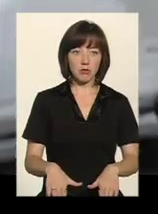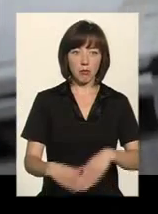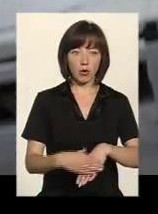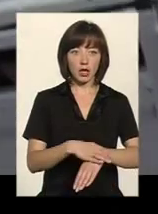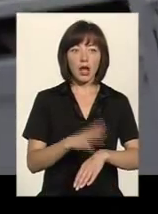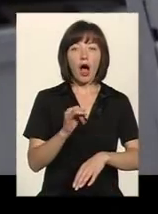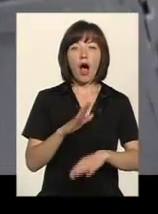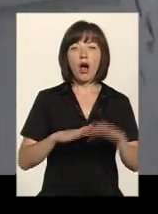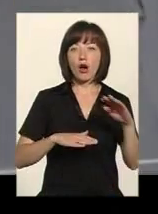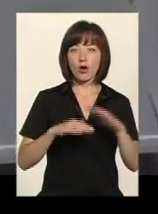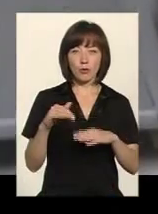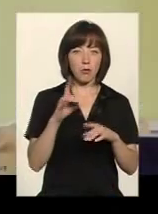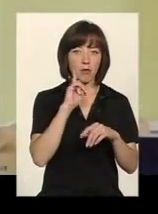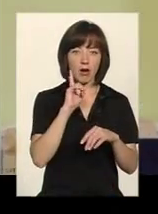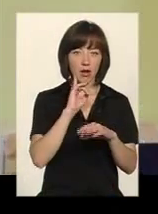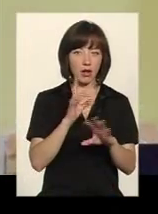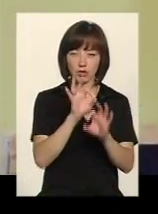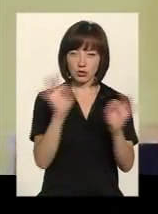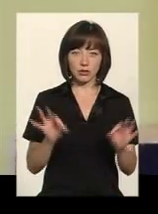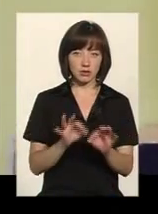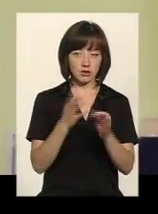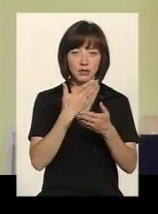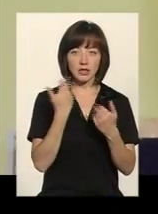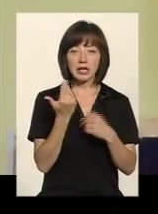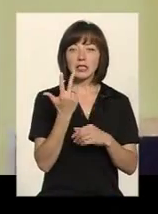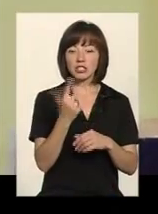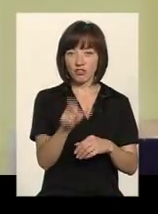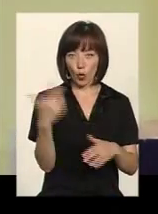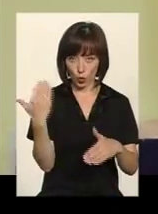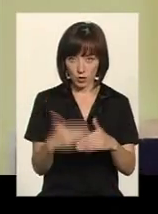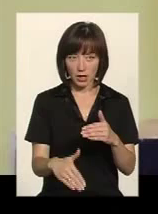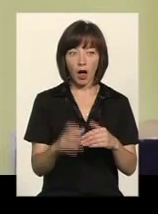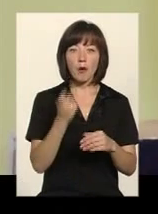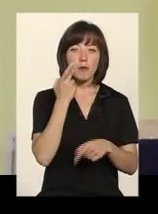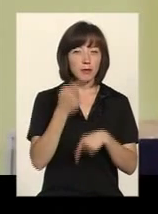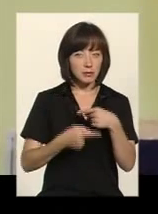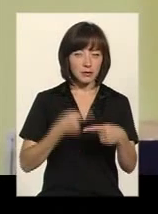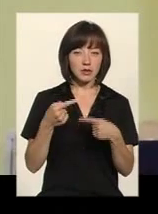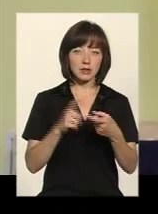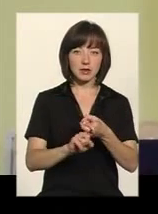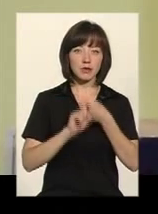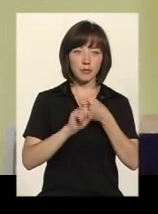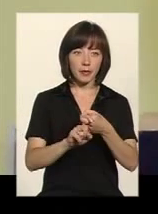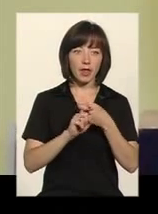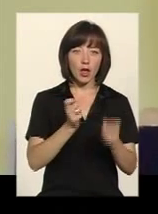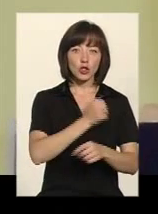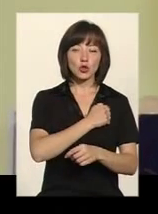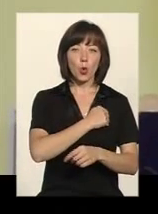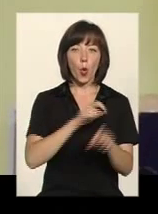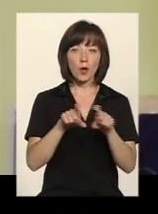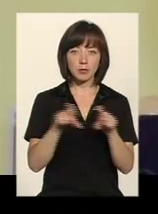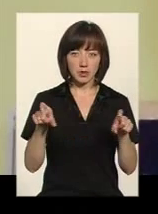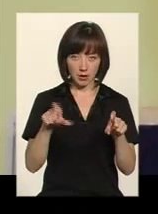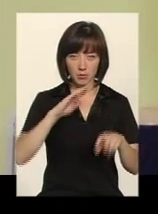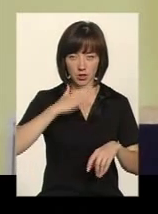протезіровання пока не поступав ни один чоловік, хоча ми непосредственно постоянно держим связь з госпіталем нашим